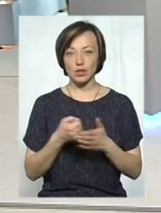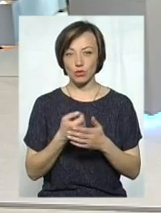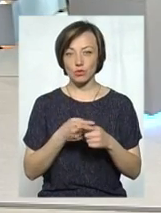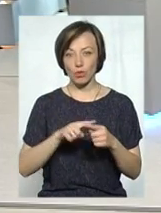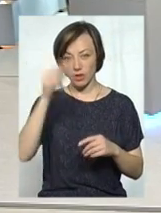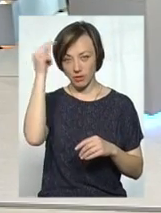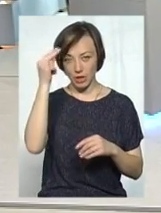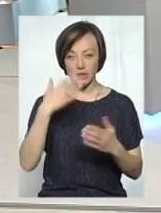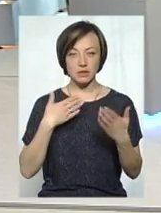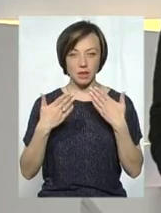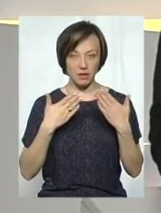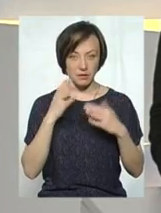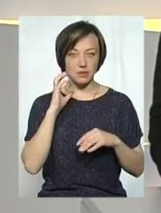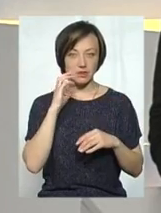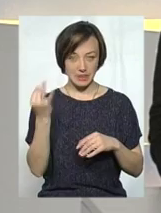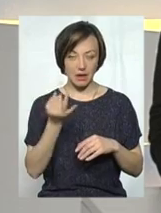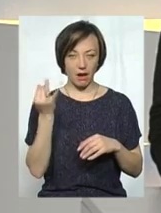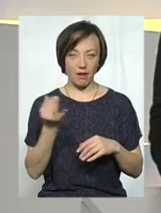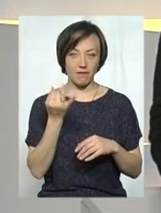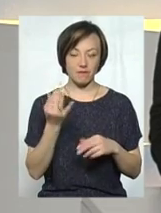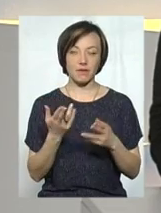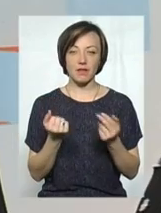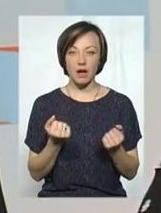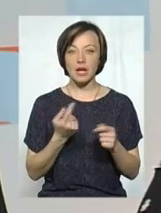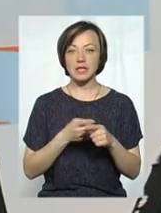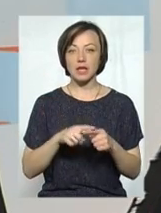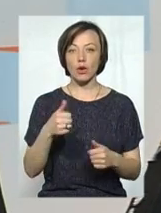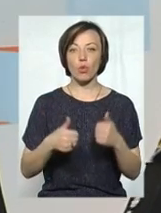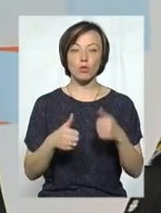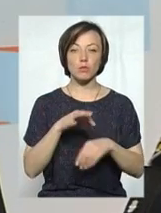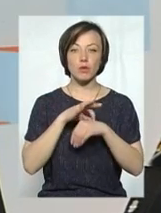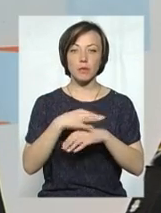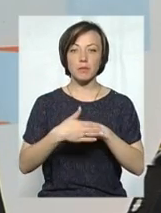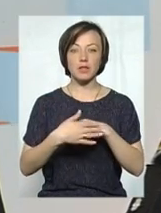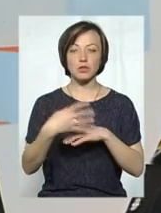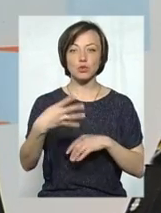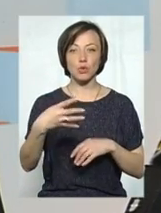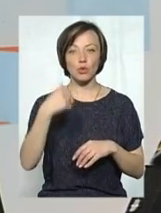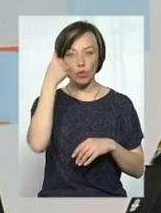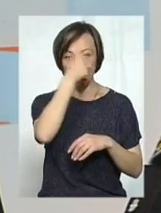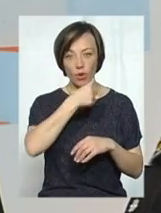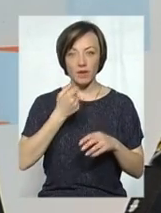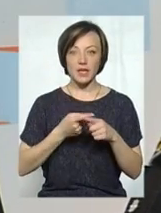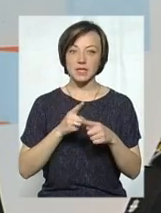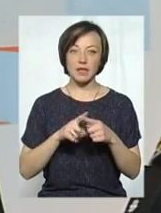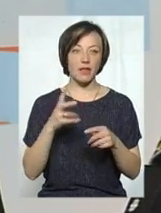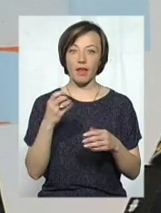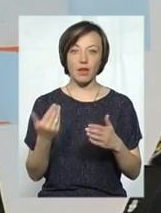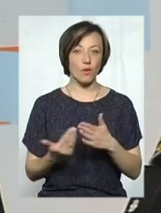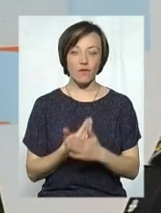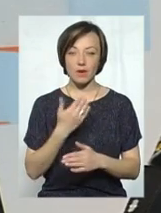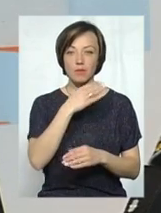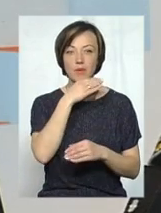навчання ставляться досить з цікавістю? Цікаво. Даний конкурс вже проходить близько 40 років, і це він є не новий.